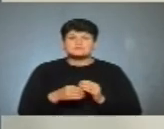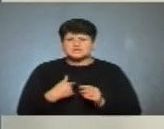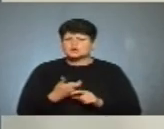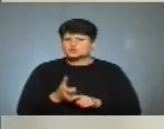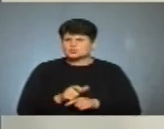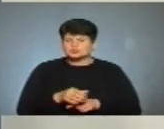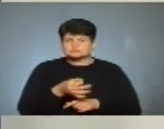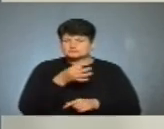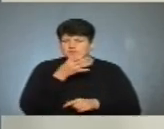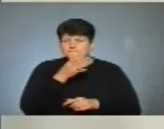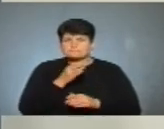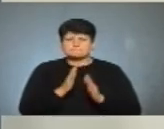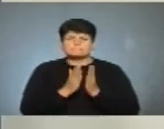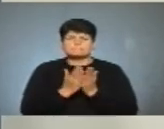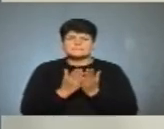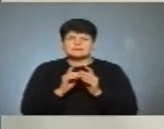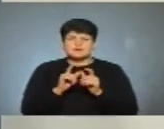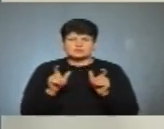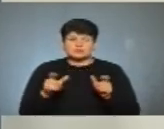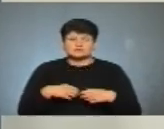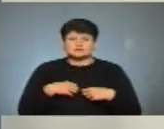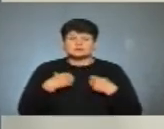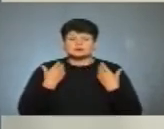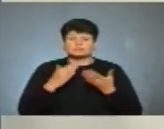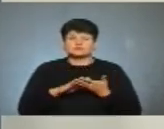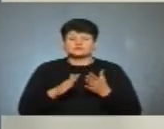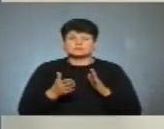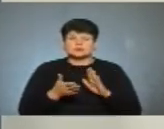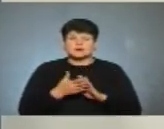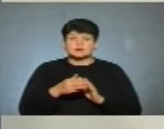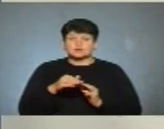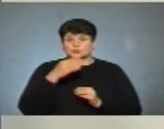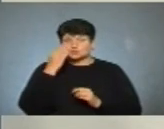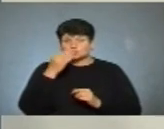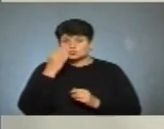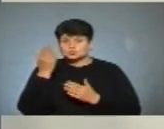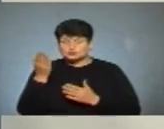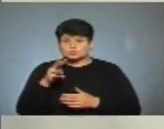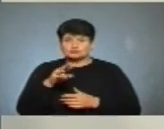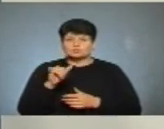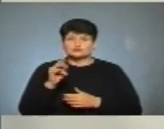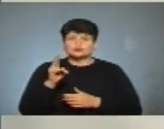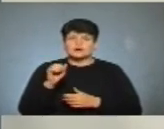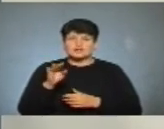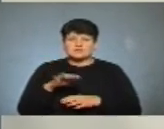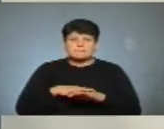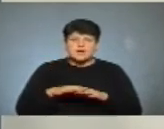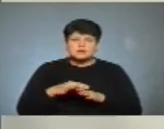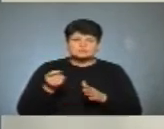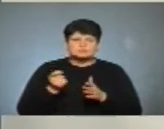бібліотеки в жахливому стані, в Мукачево, в Ужгороді. Тобто бібліотеки закриваються масово.